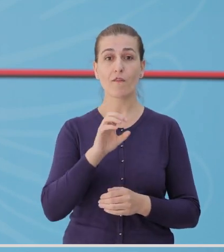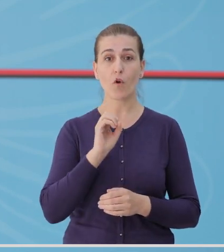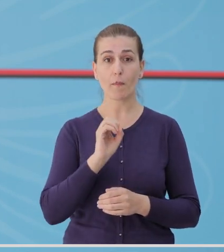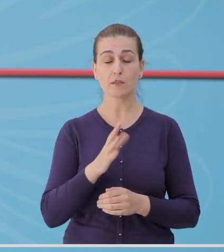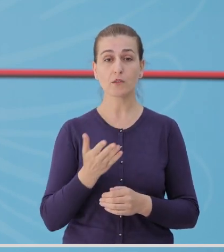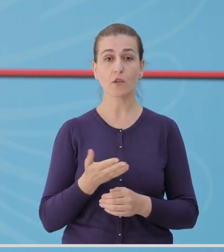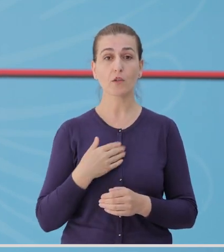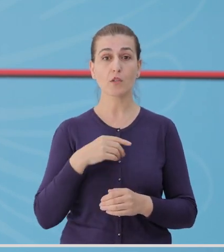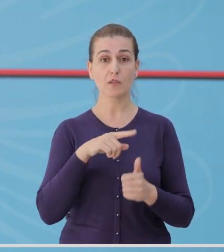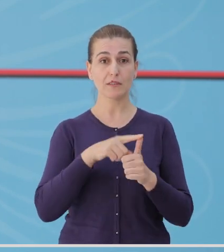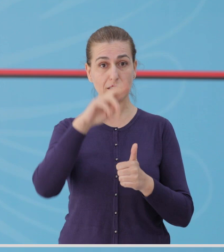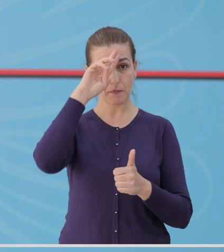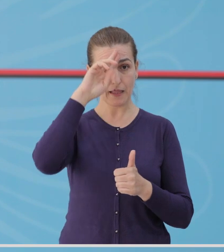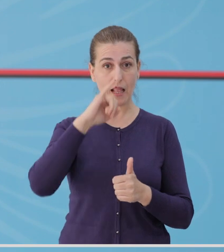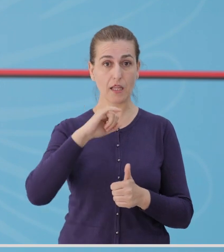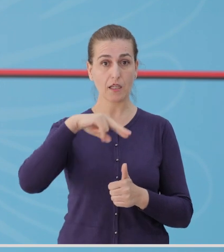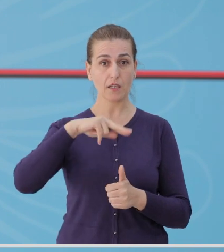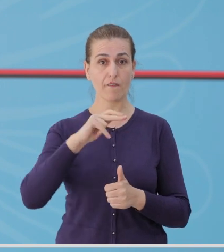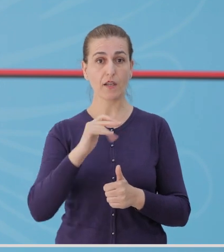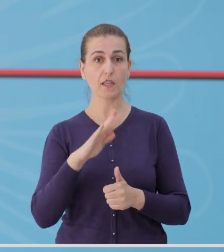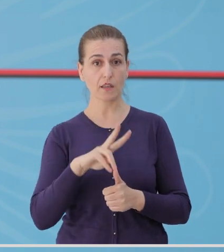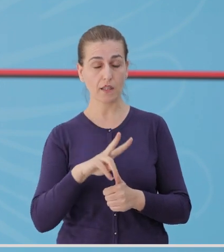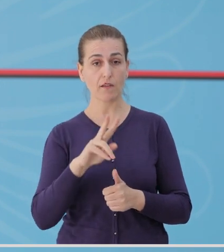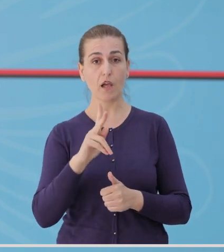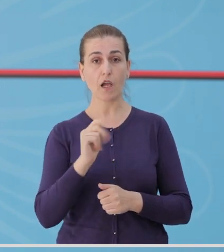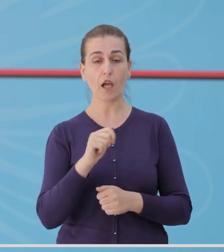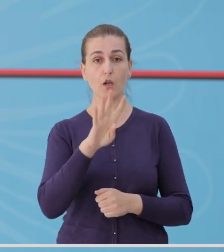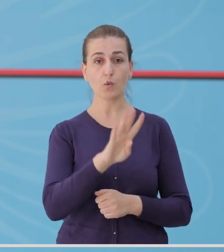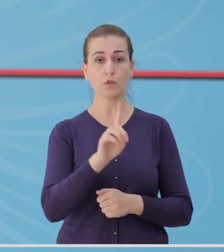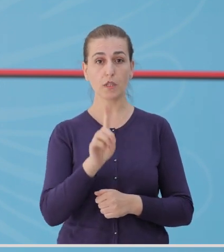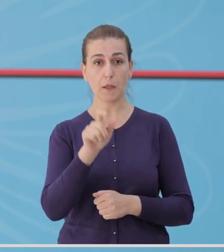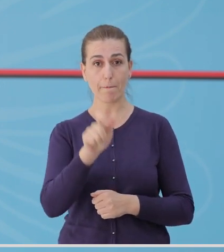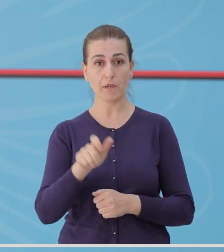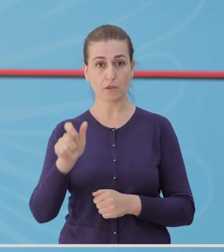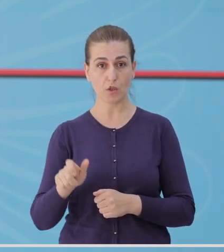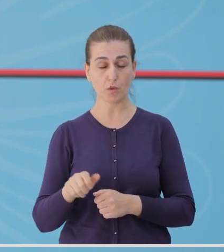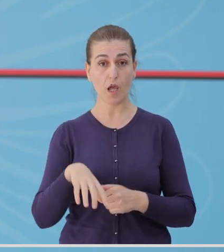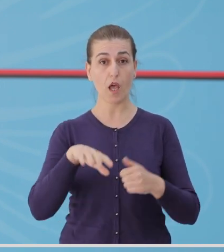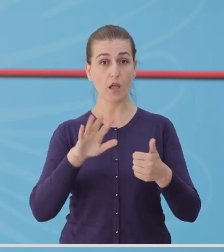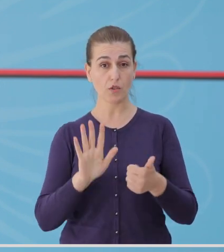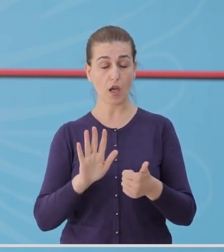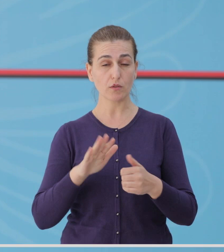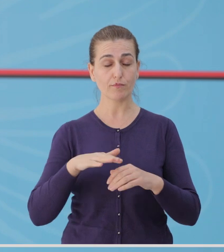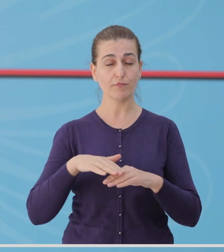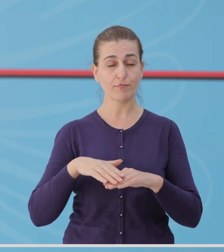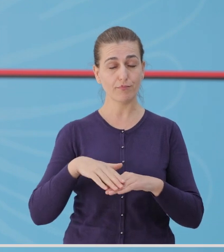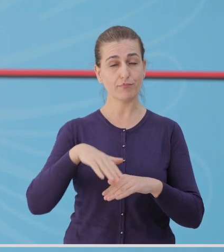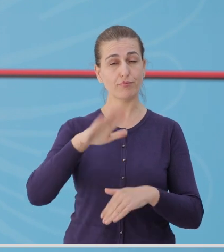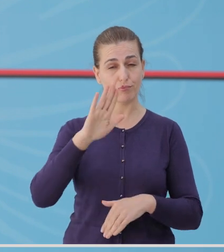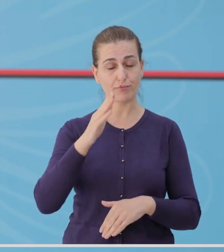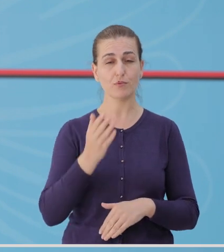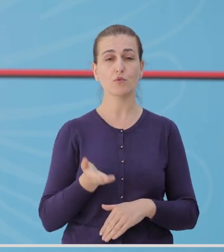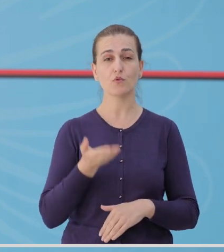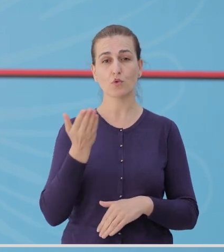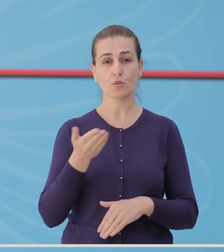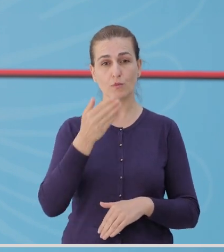se në shërbimin infektiv, aktualisht janë 21 të shëruar, 6 pacientë prej tyre janë në